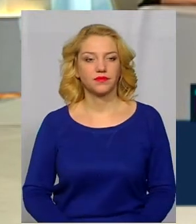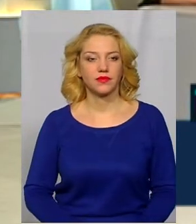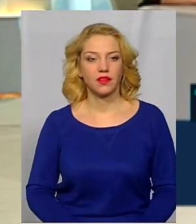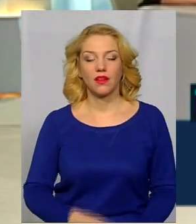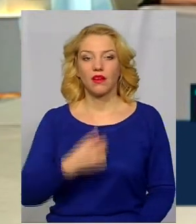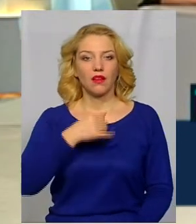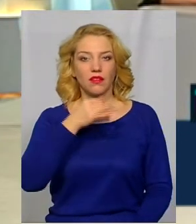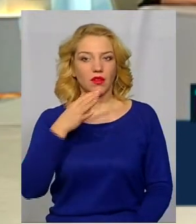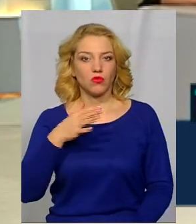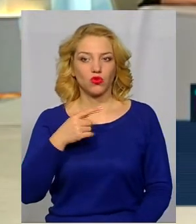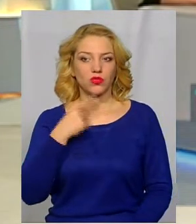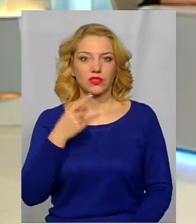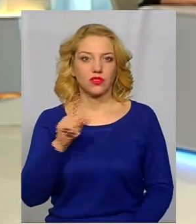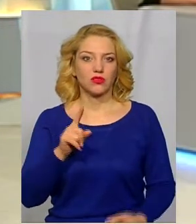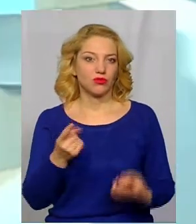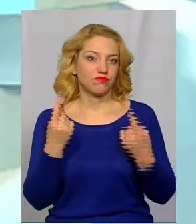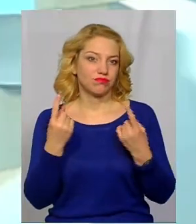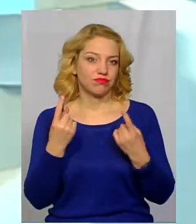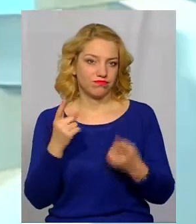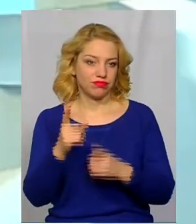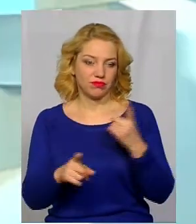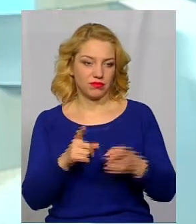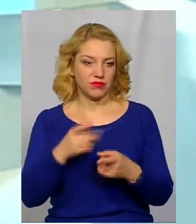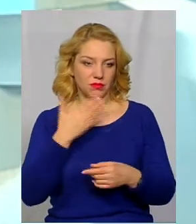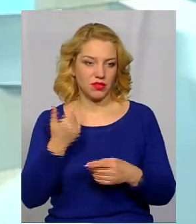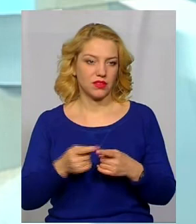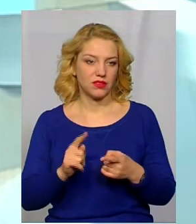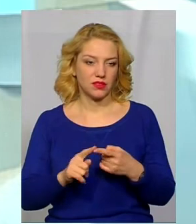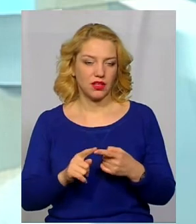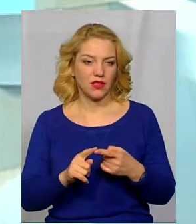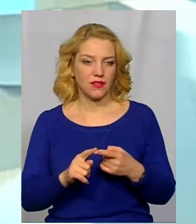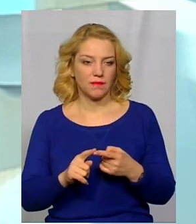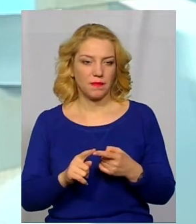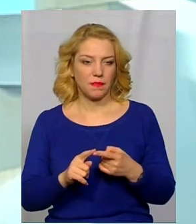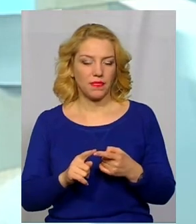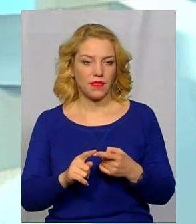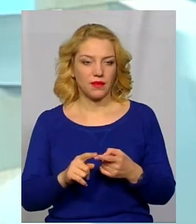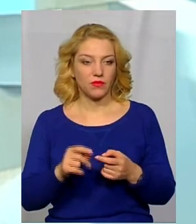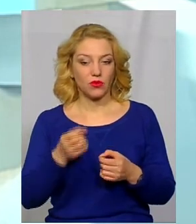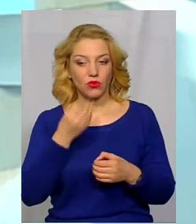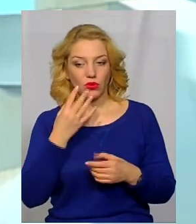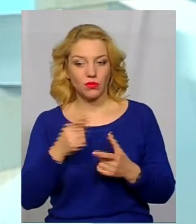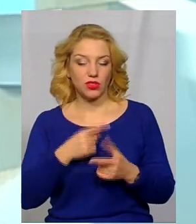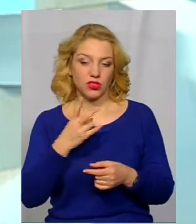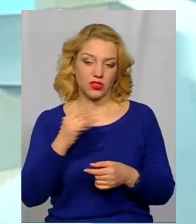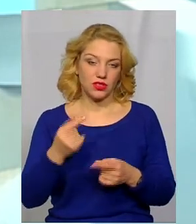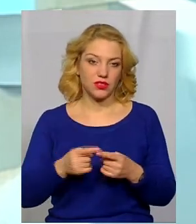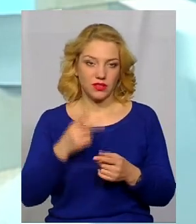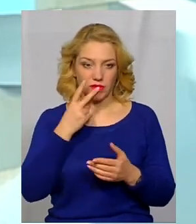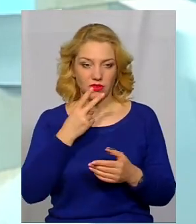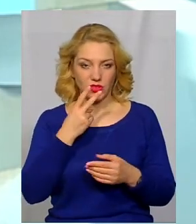Я не можу сказати, вони кардинальними. Кардинальні – коли ліквідується адміністрацію. Це будуть кардинальні зміни. Але це буде добре чи ні, це час покаже.